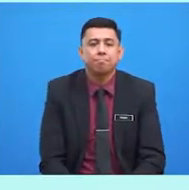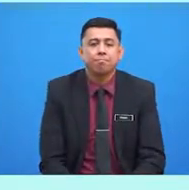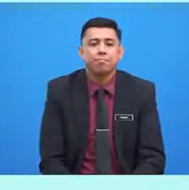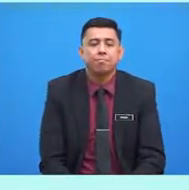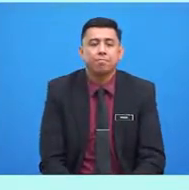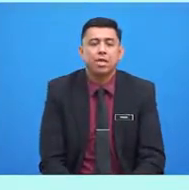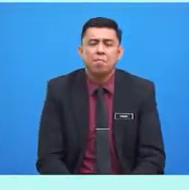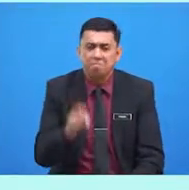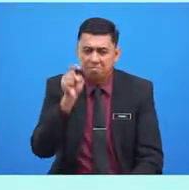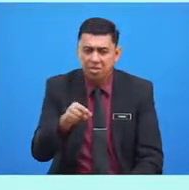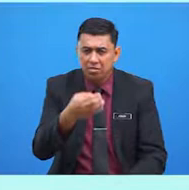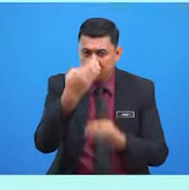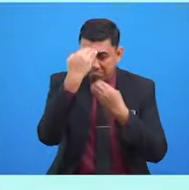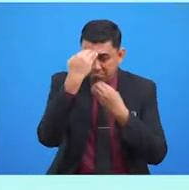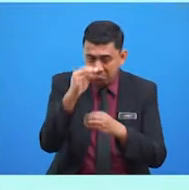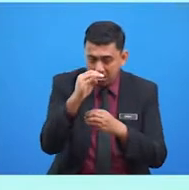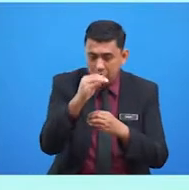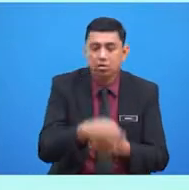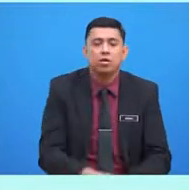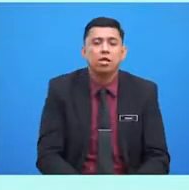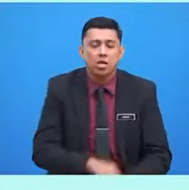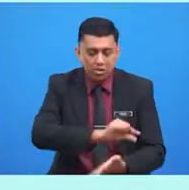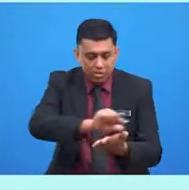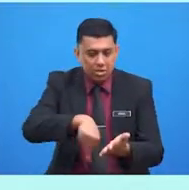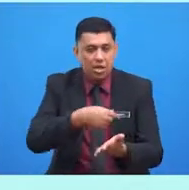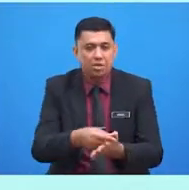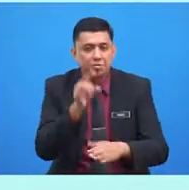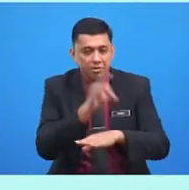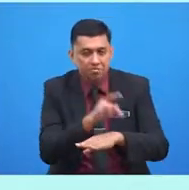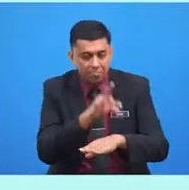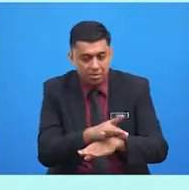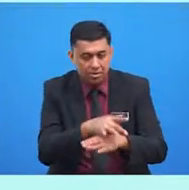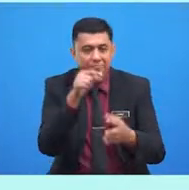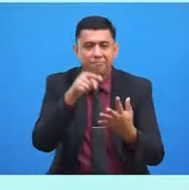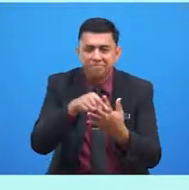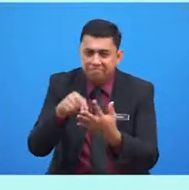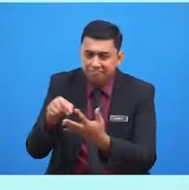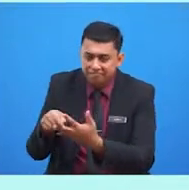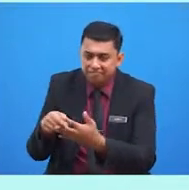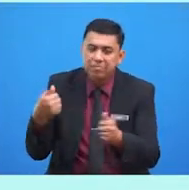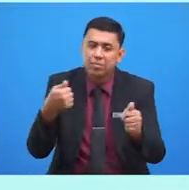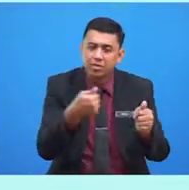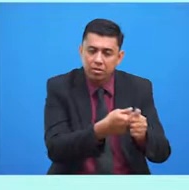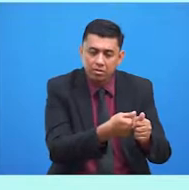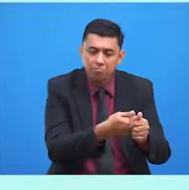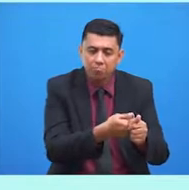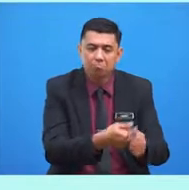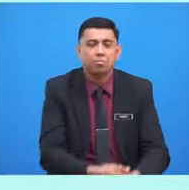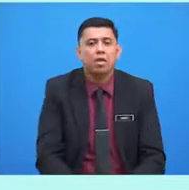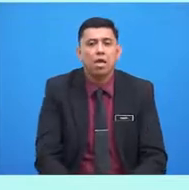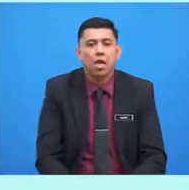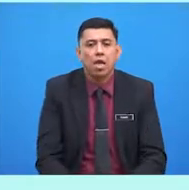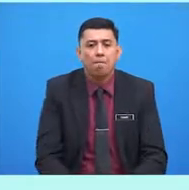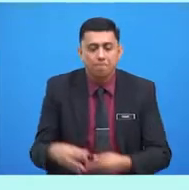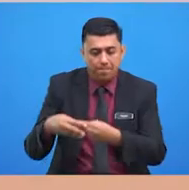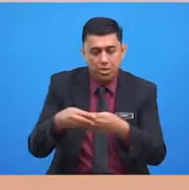mentaati segala nasihat dengan teliti dan diikuti sebagai pedoman